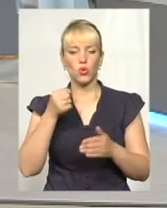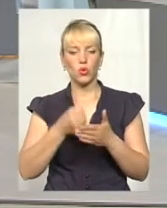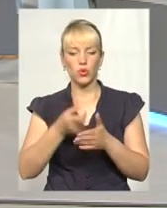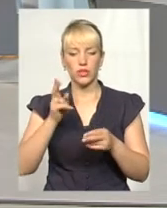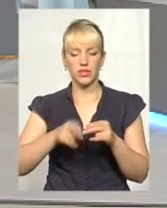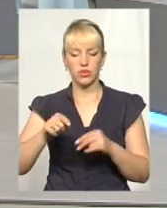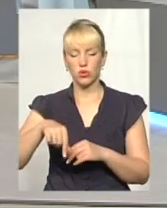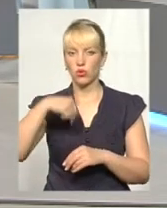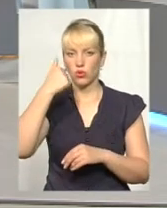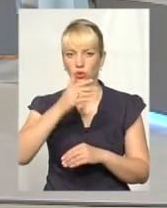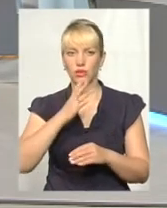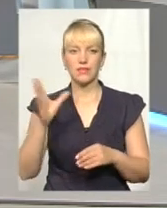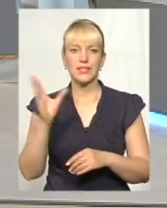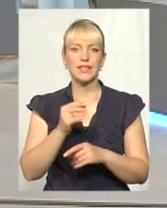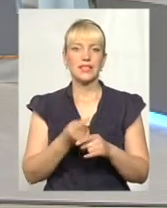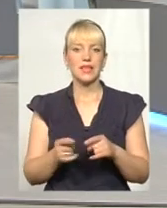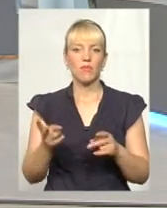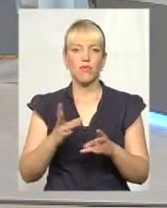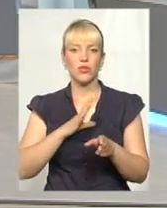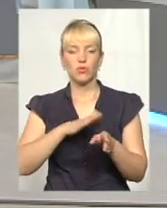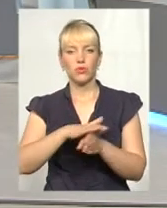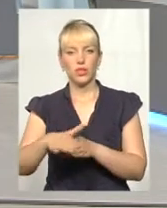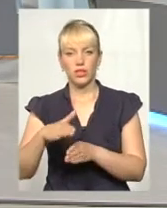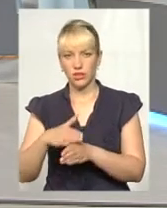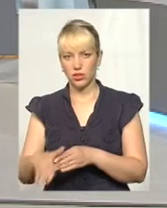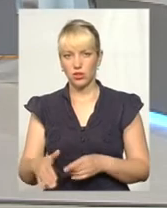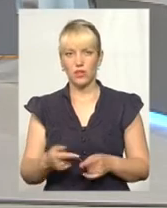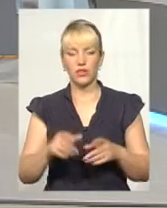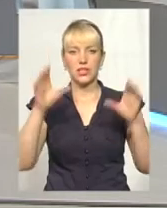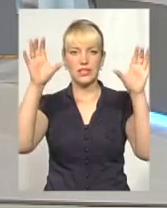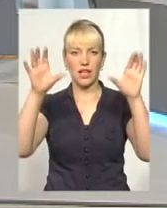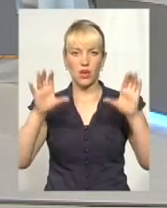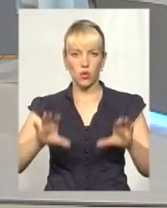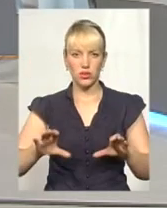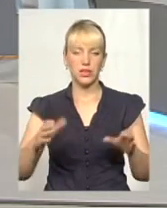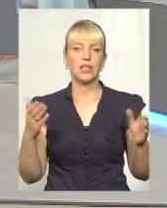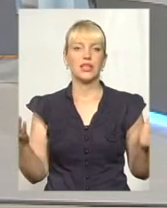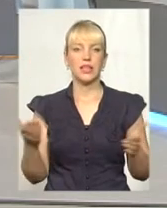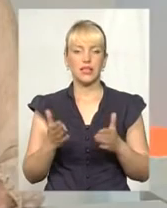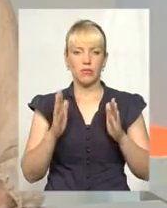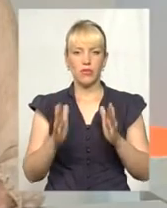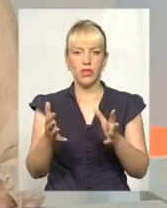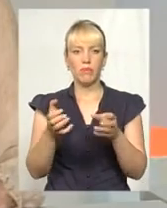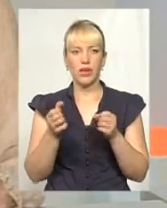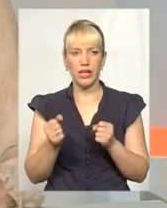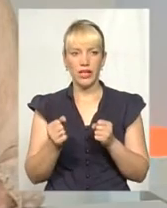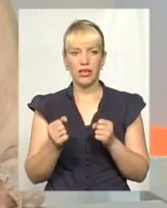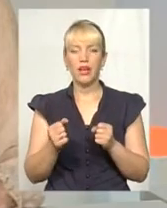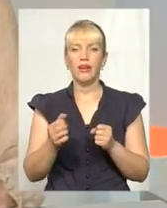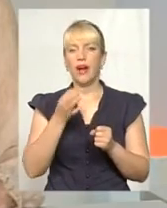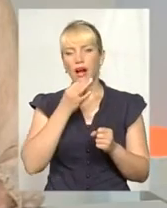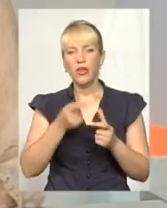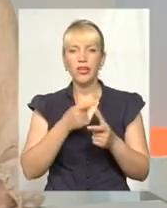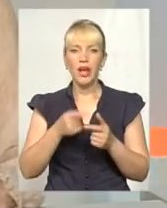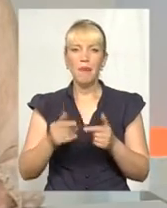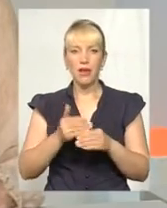Як зараз відбувається реалізація? Рамковий закон, який буде прийняти, рано чи пізно, він